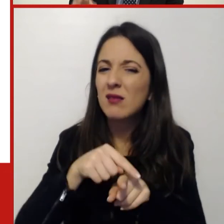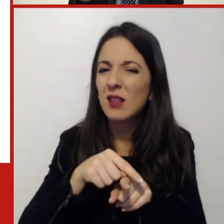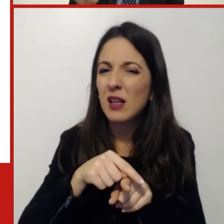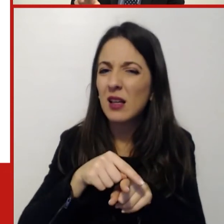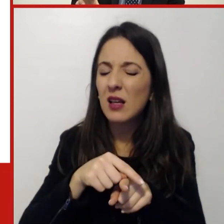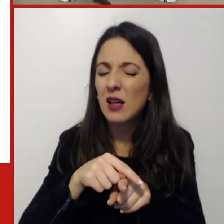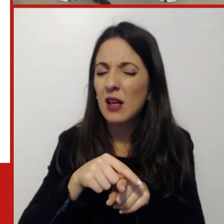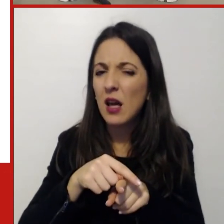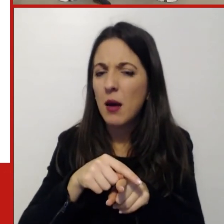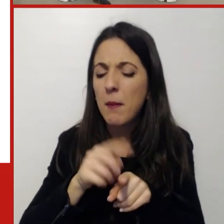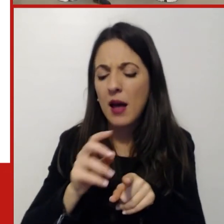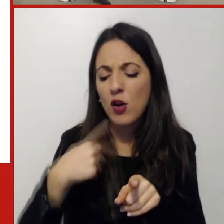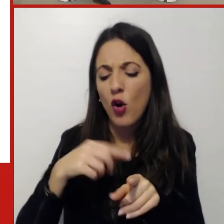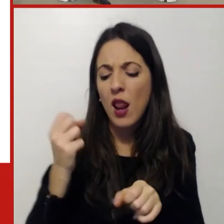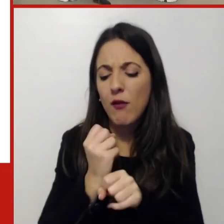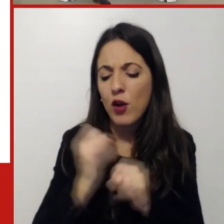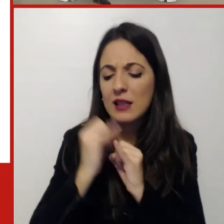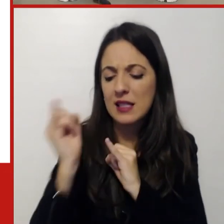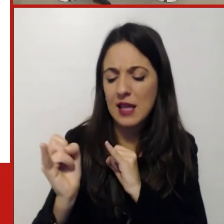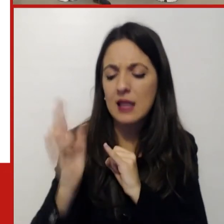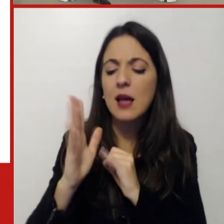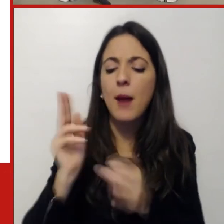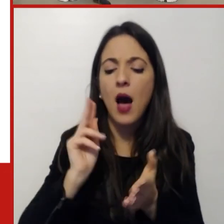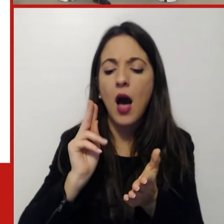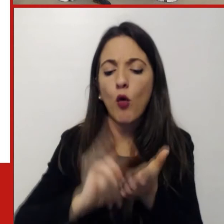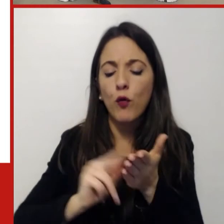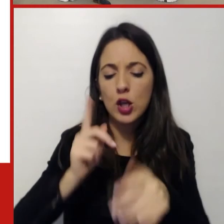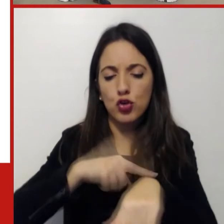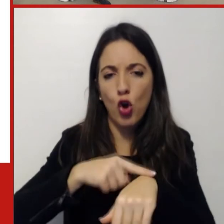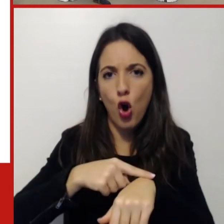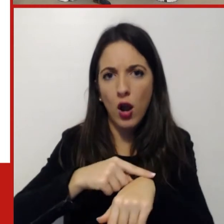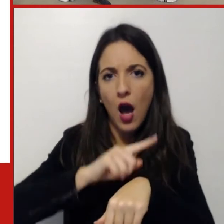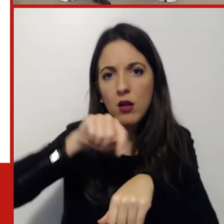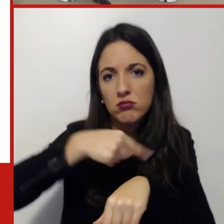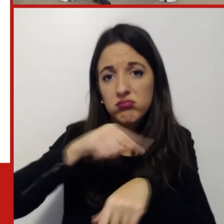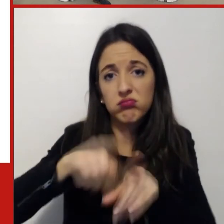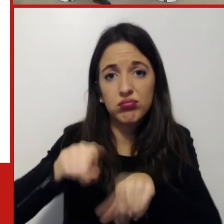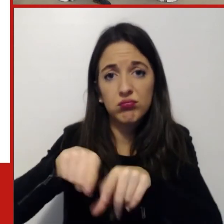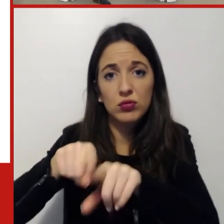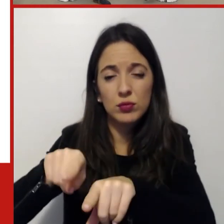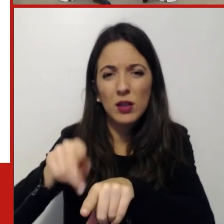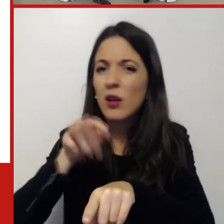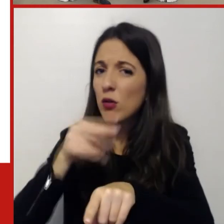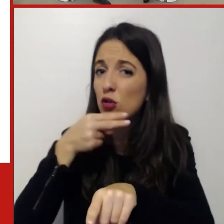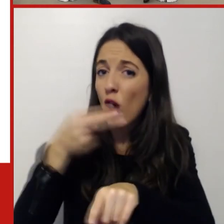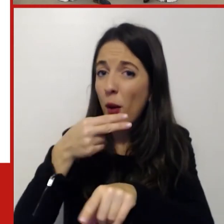la tua opinione su questo smart working è solo cosa obiettivo o anche un frame dal punto di vista temporale